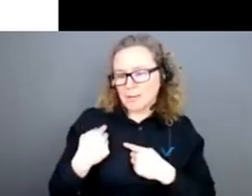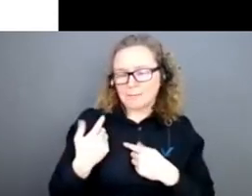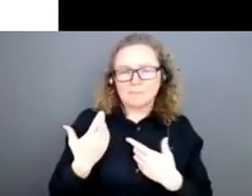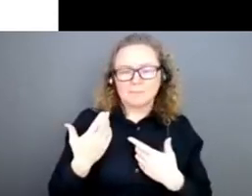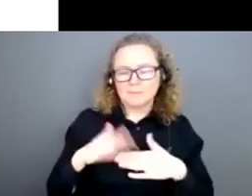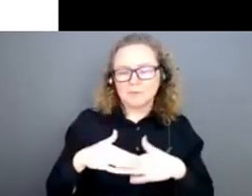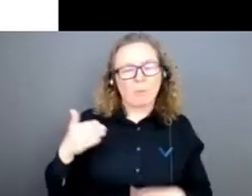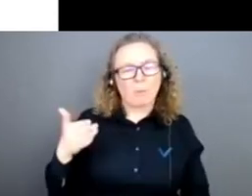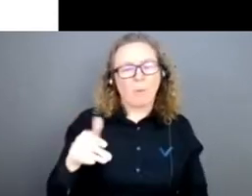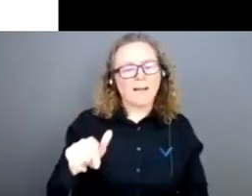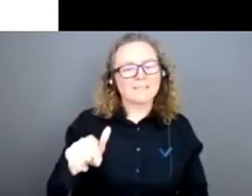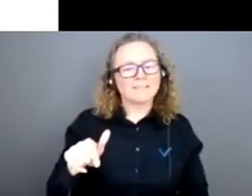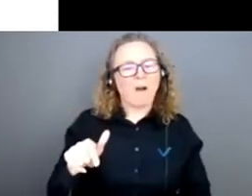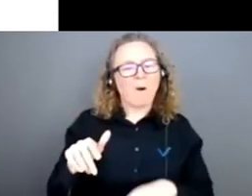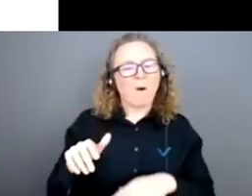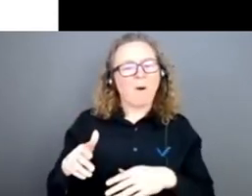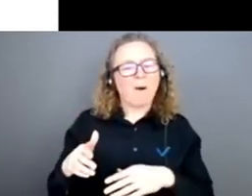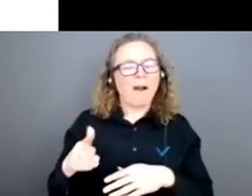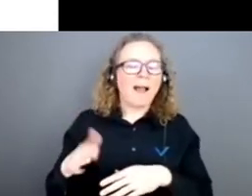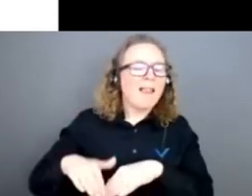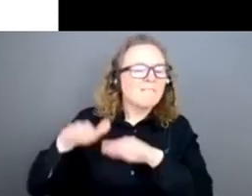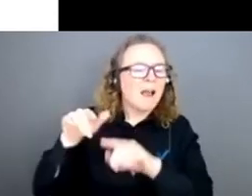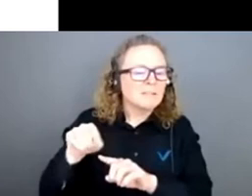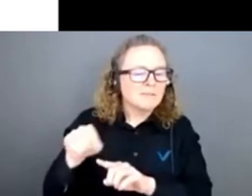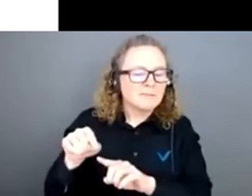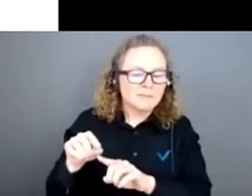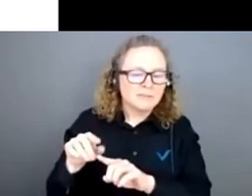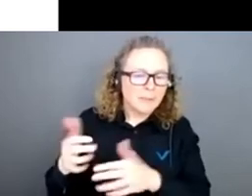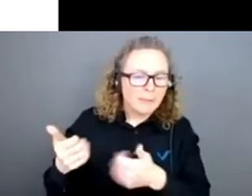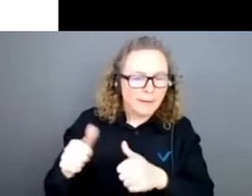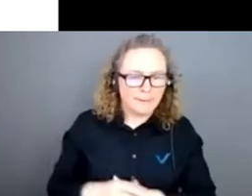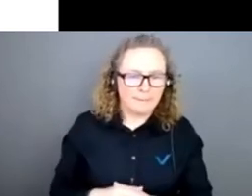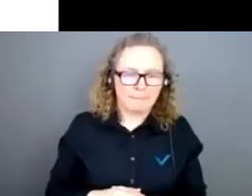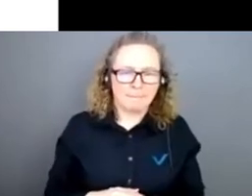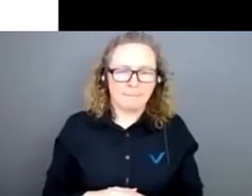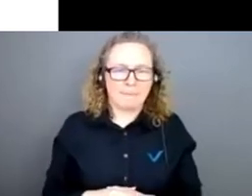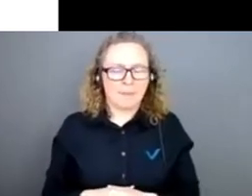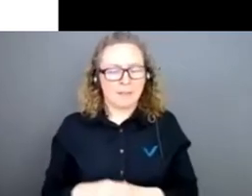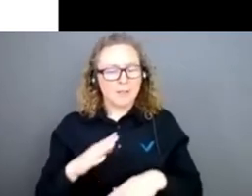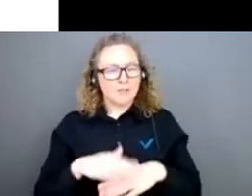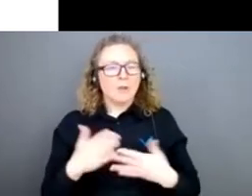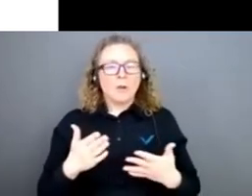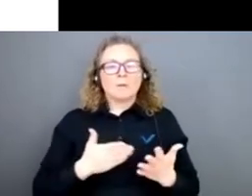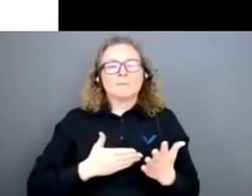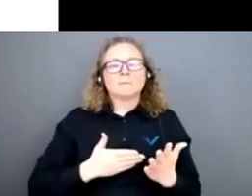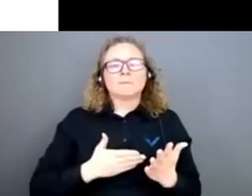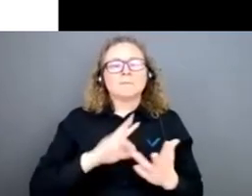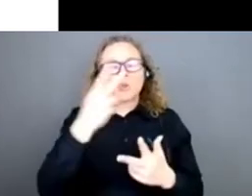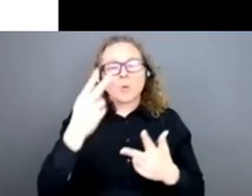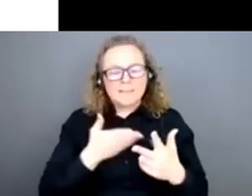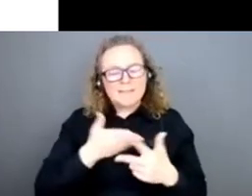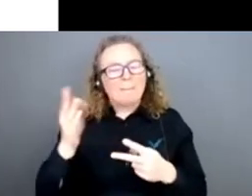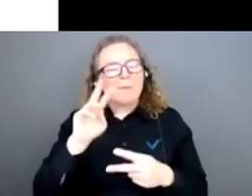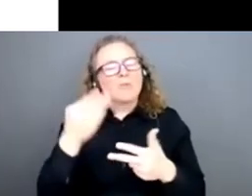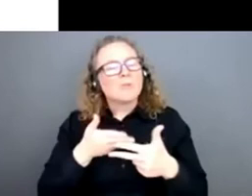poissons d'élevage. Alors, pour l'axe bien-être des animaux sauvages, il est